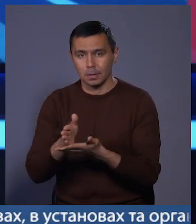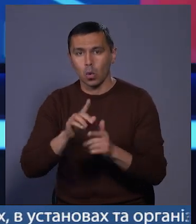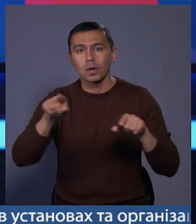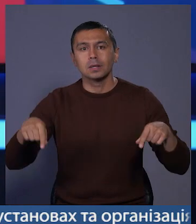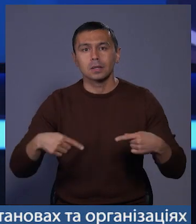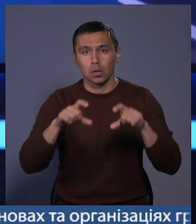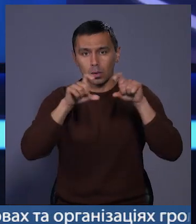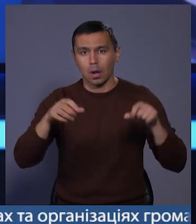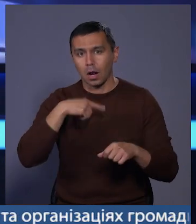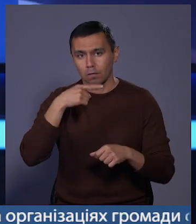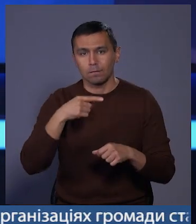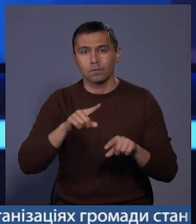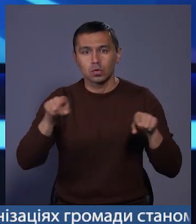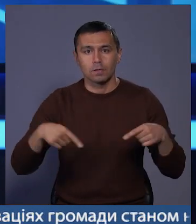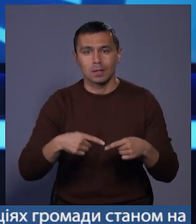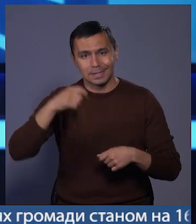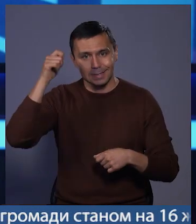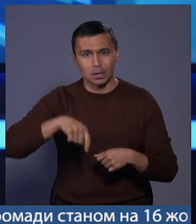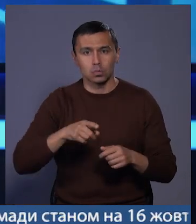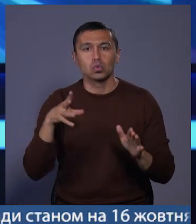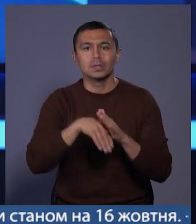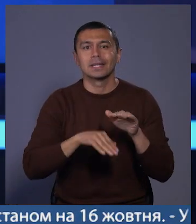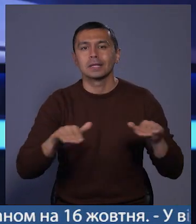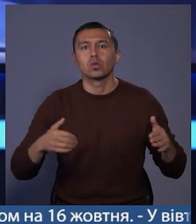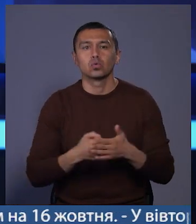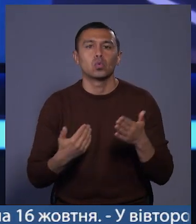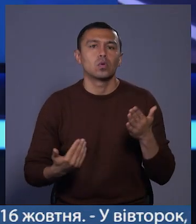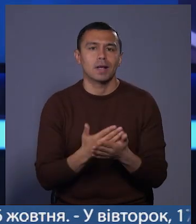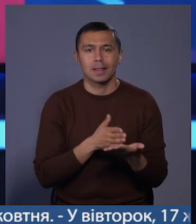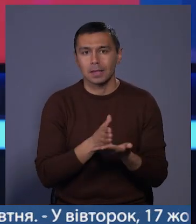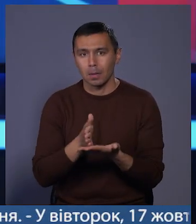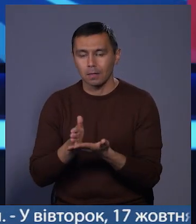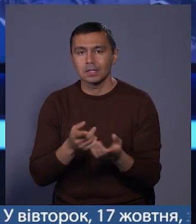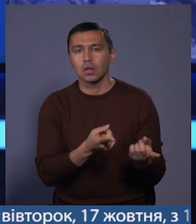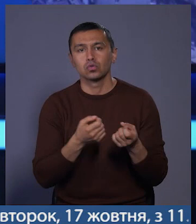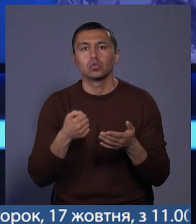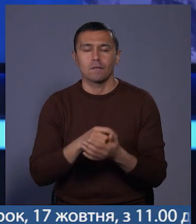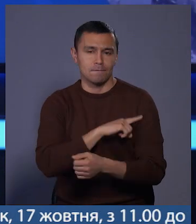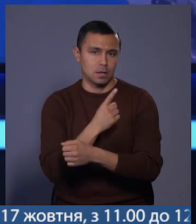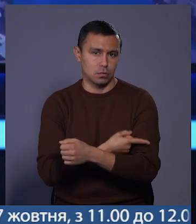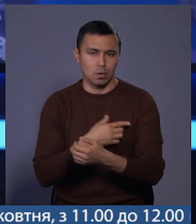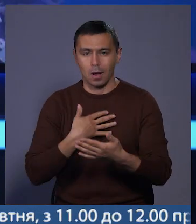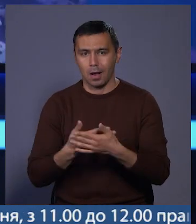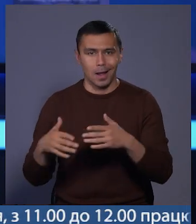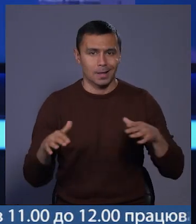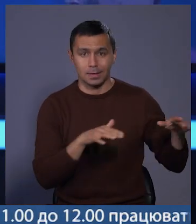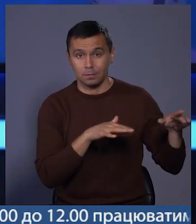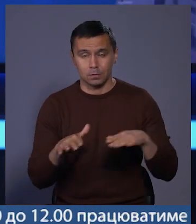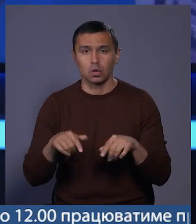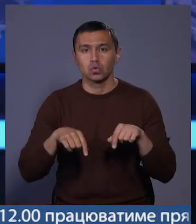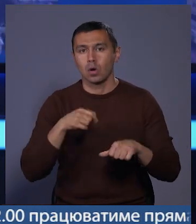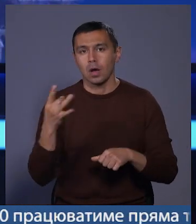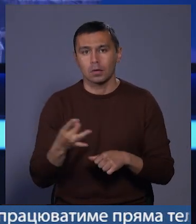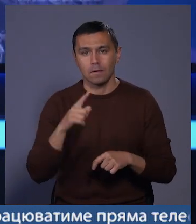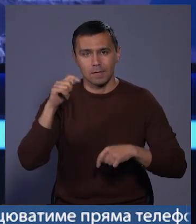Організатори кажуть, влаштували старти, аби долучити дітей до нових напрямків і залучити до фізичної активності. Цього